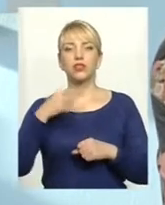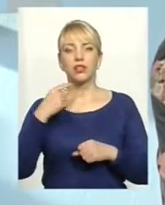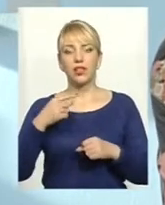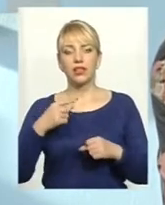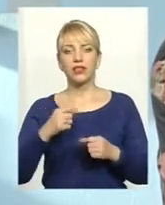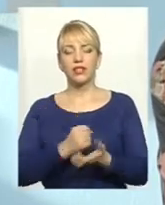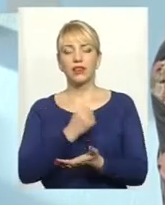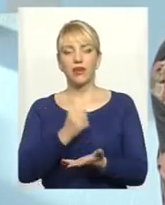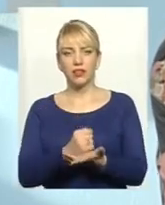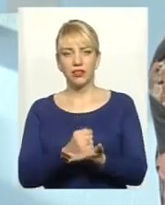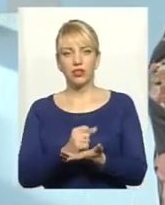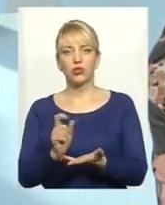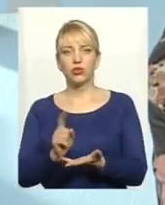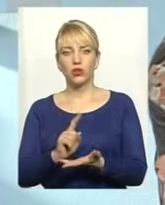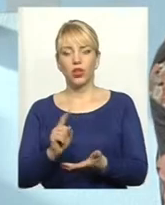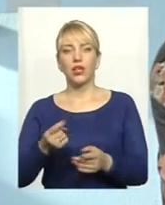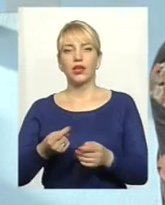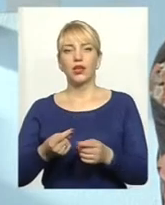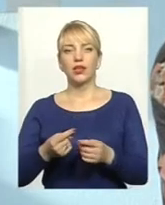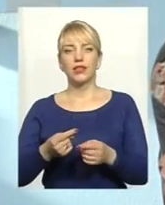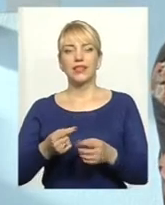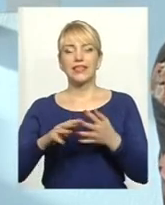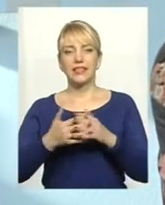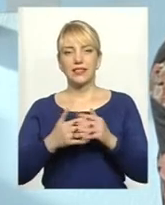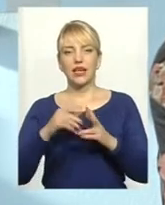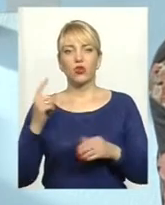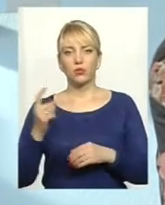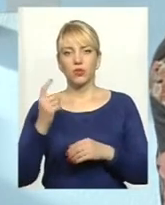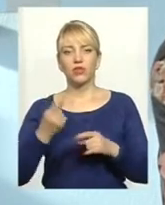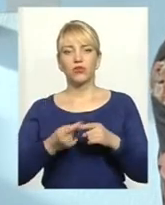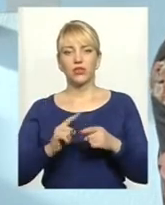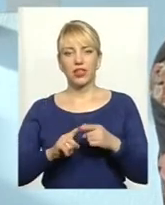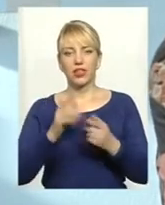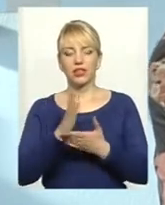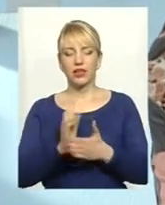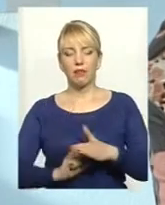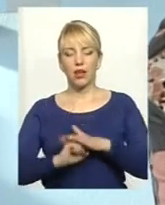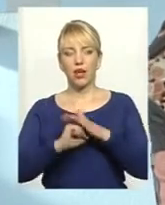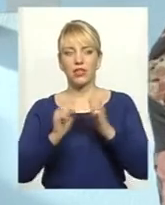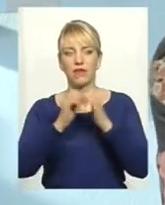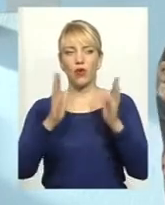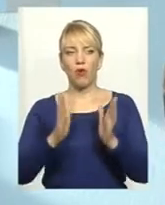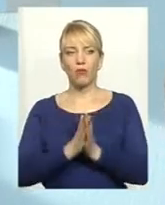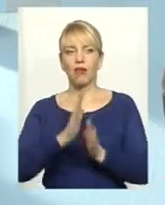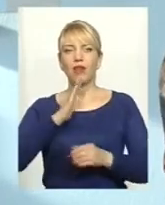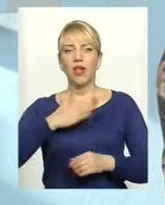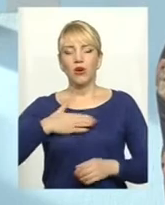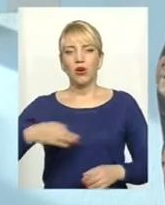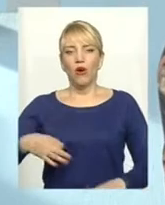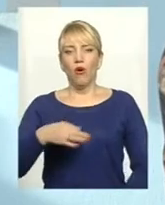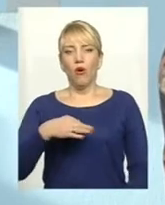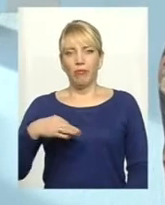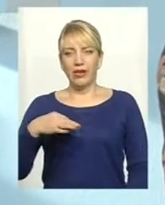затвердити, що сільське господарство це є базовий комплекс нашої області.